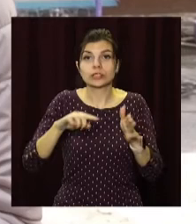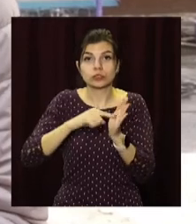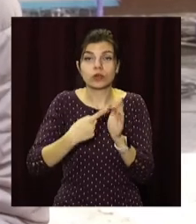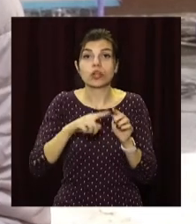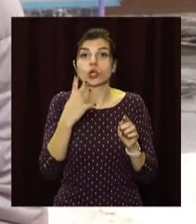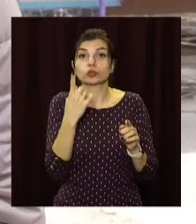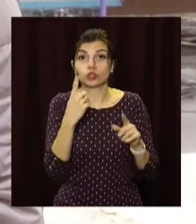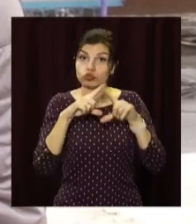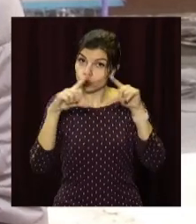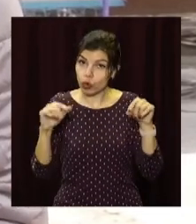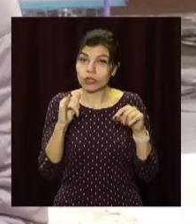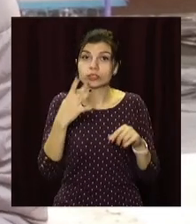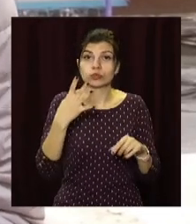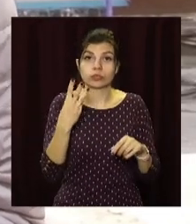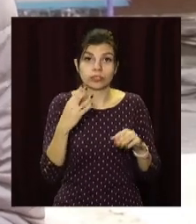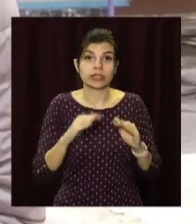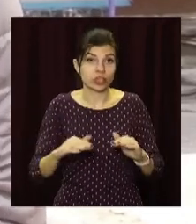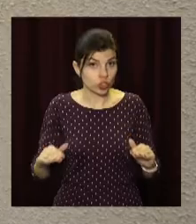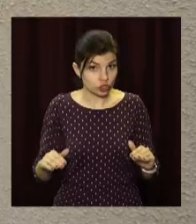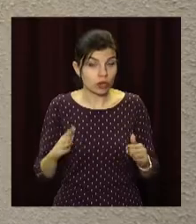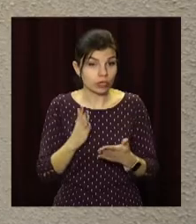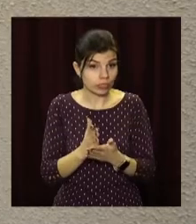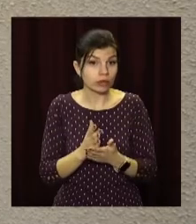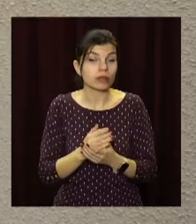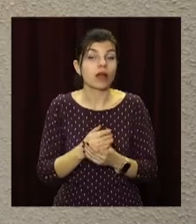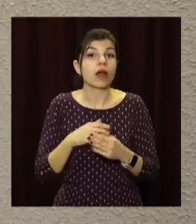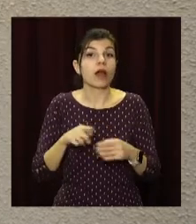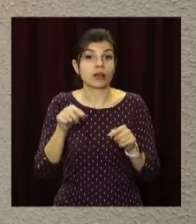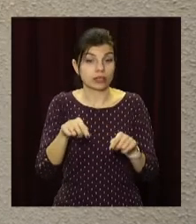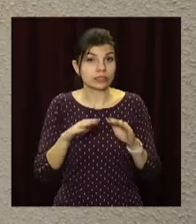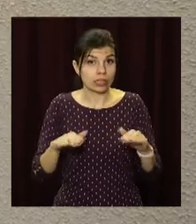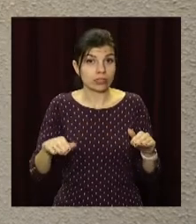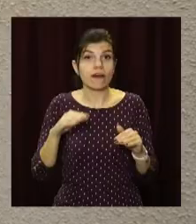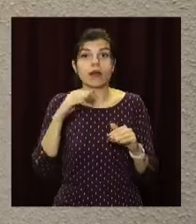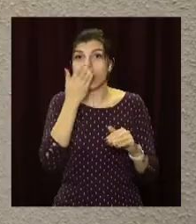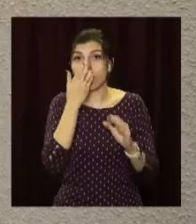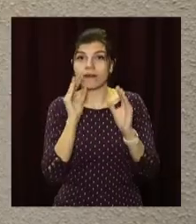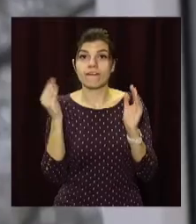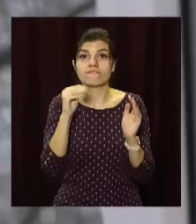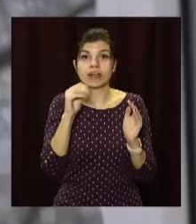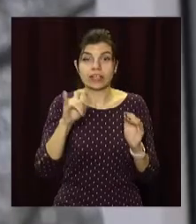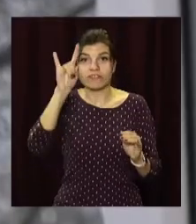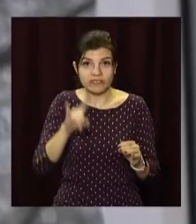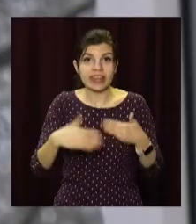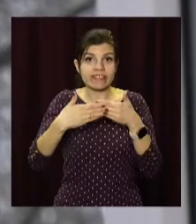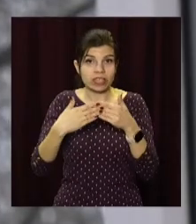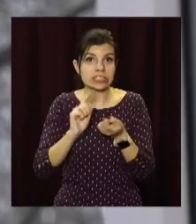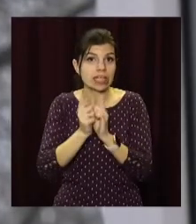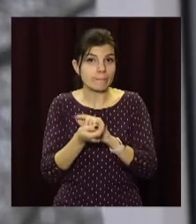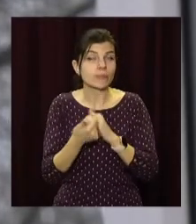41 школа, 43 дитячих садочки. В даному садочку утеплено фасад, замінені вікна, двері.